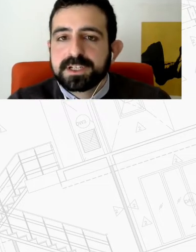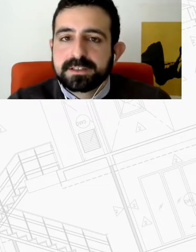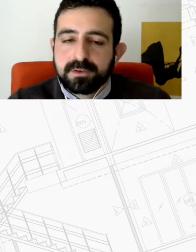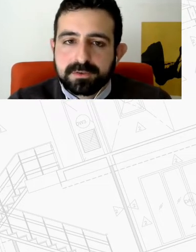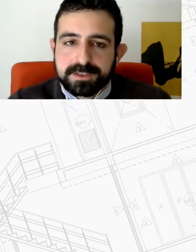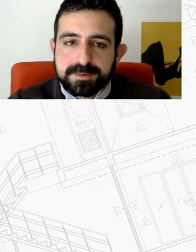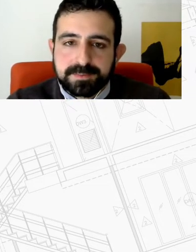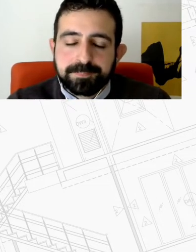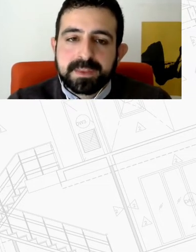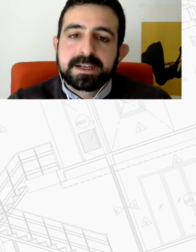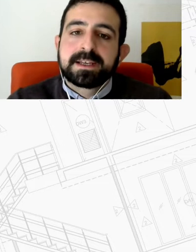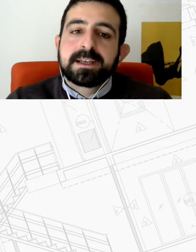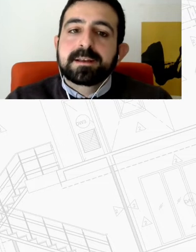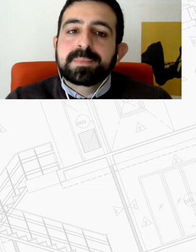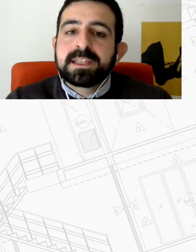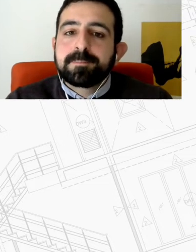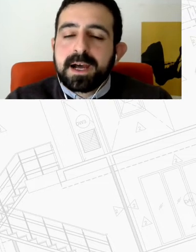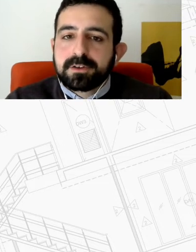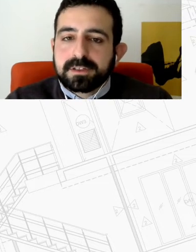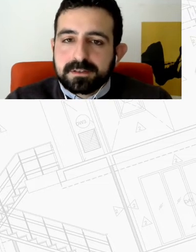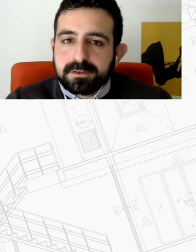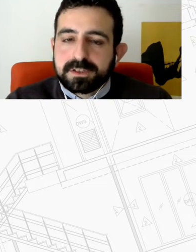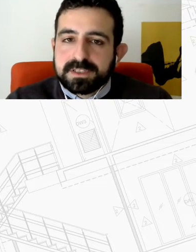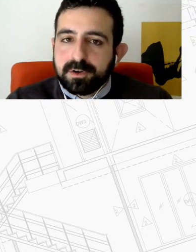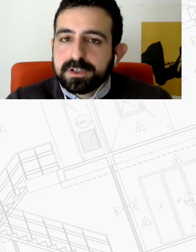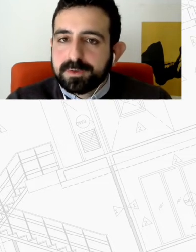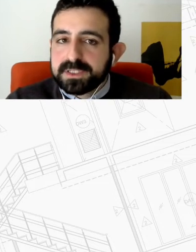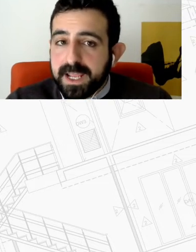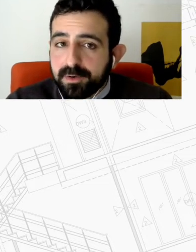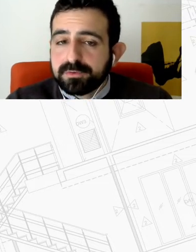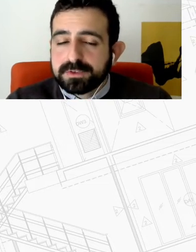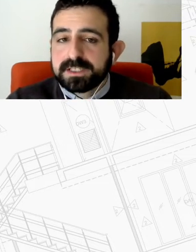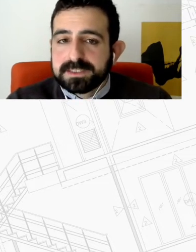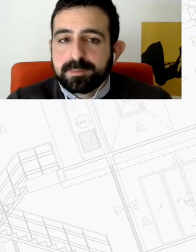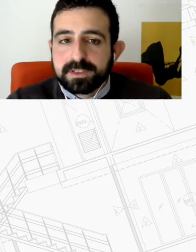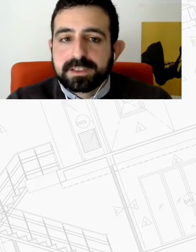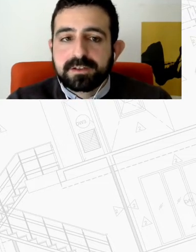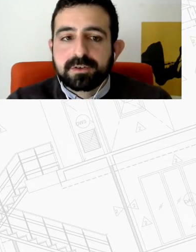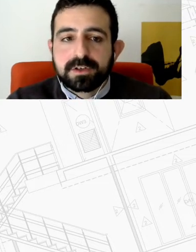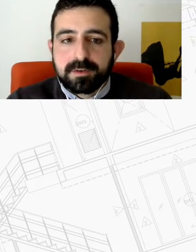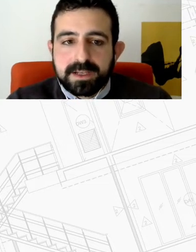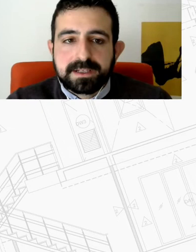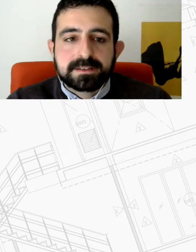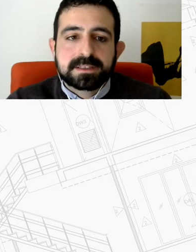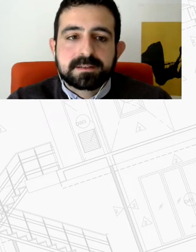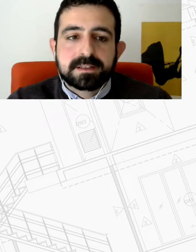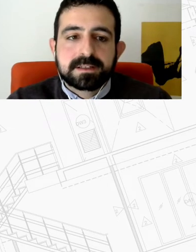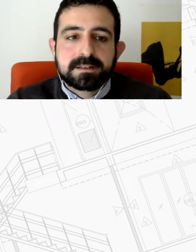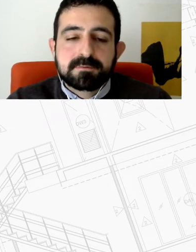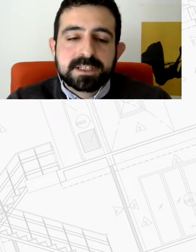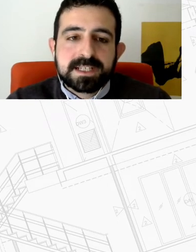λεγόμενου shared ownership Ποιοι είναι υπάρχει σε χώρες οι οποίες έχουν στεγαστική πολιτική ολοπληρωμένη